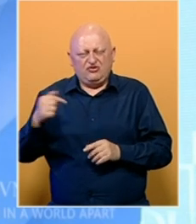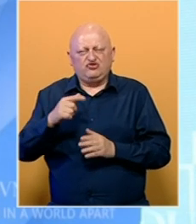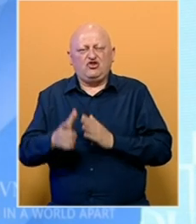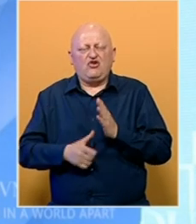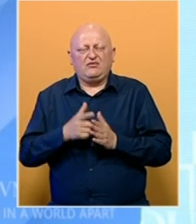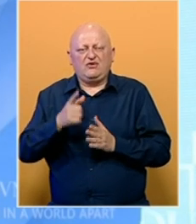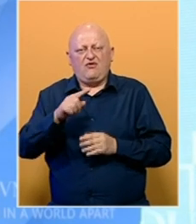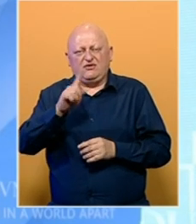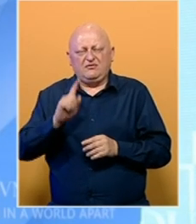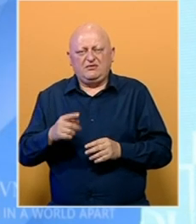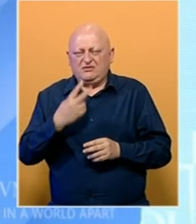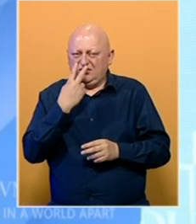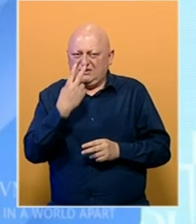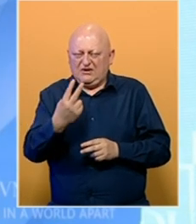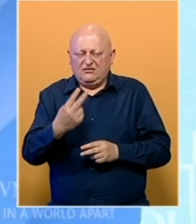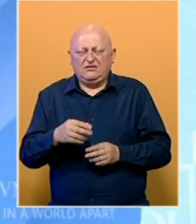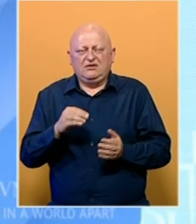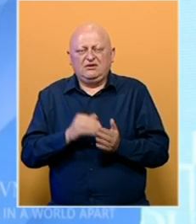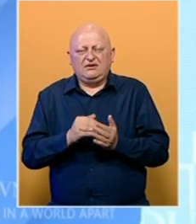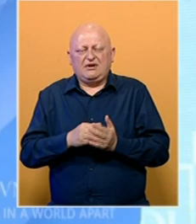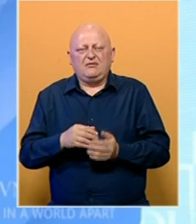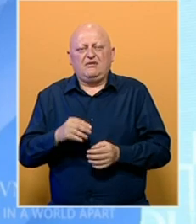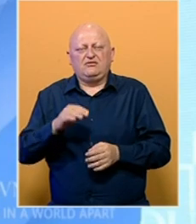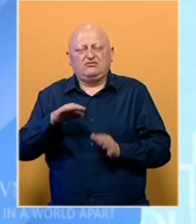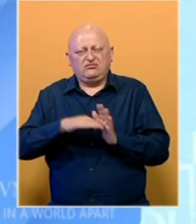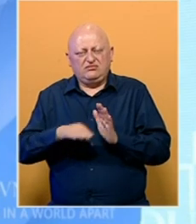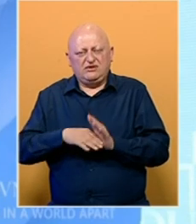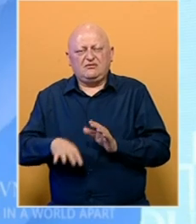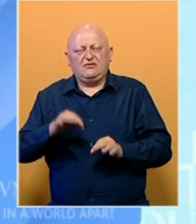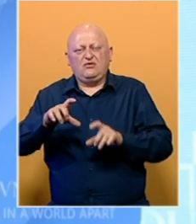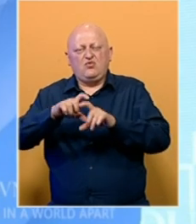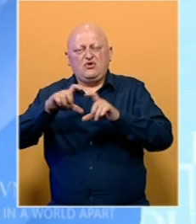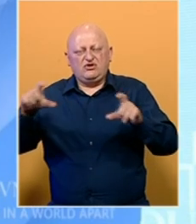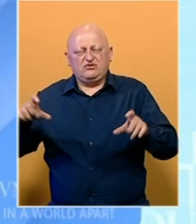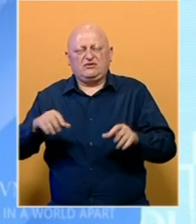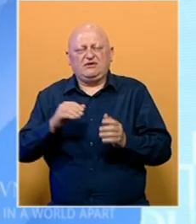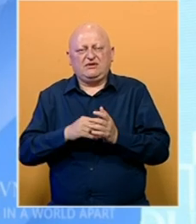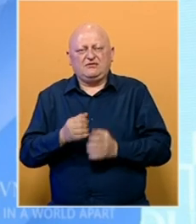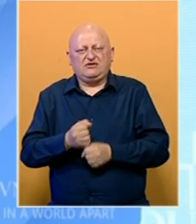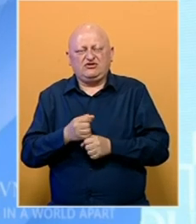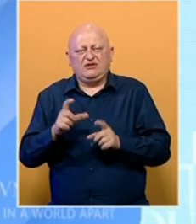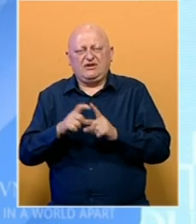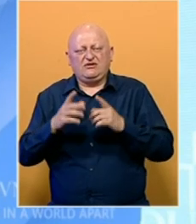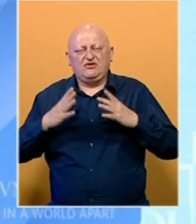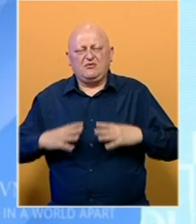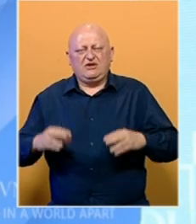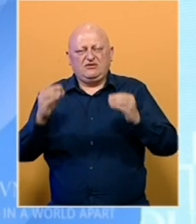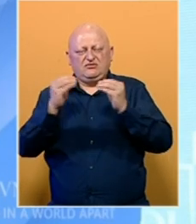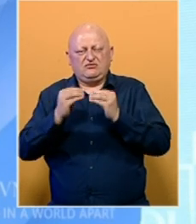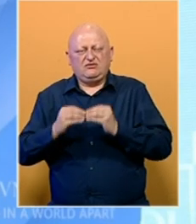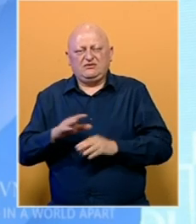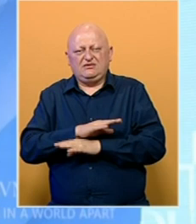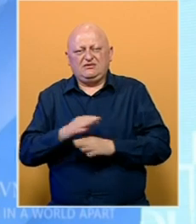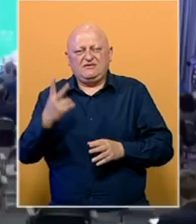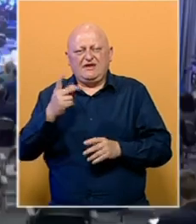vrijeme da se ovo pitanje razmotri. Trebaju biti legitimni predstavnici u institucijama. Treba se držati Dejtonskog mirovnog sporazuma i da